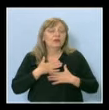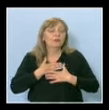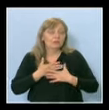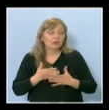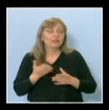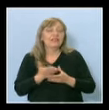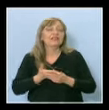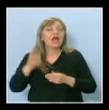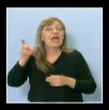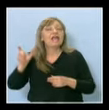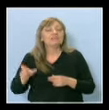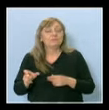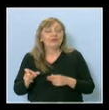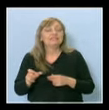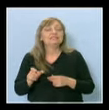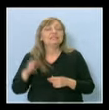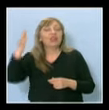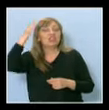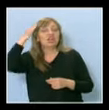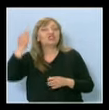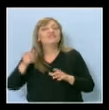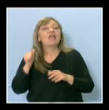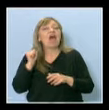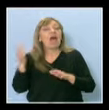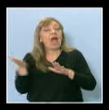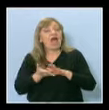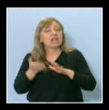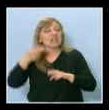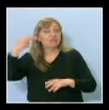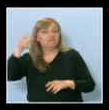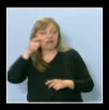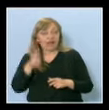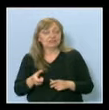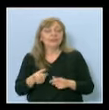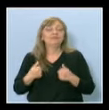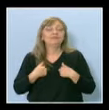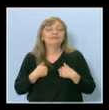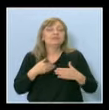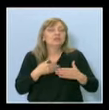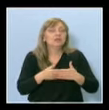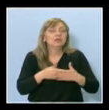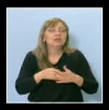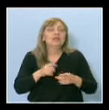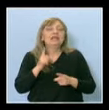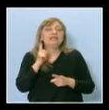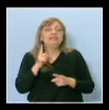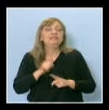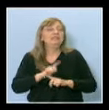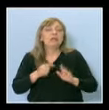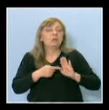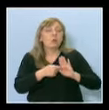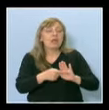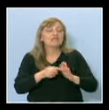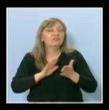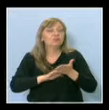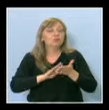експертите от Държавният архив във Варна. Ние се докоснахме до едни непоказвани до този момент документи